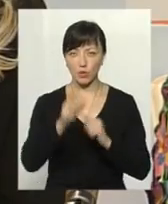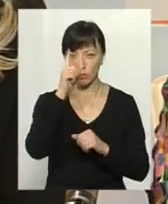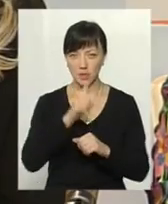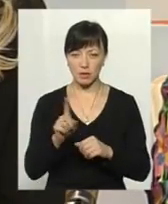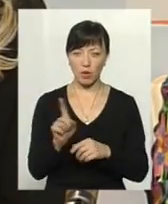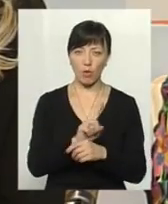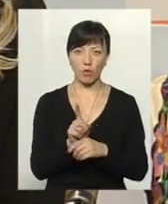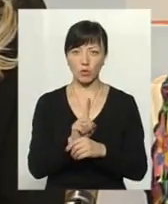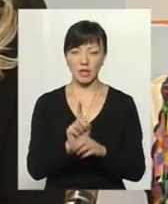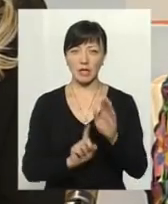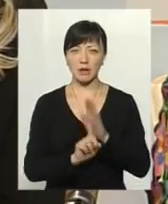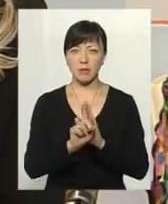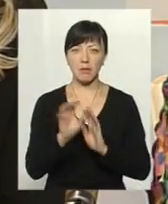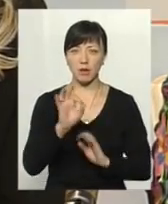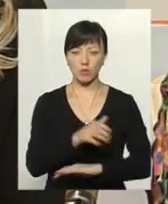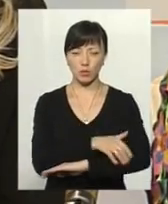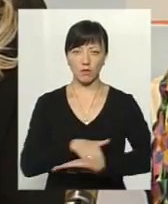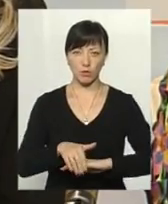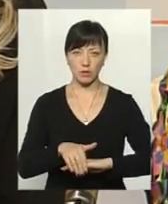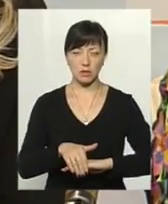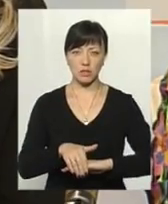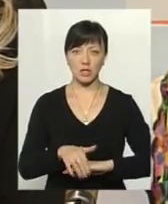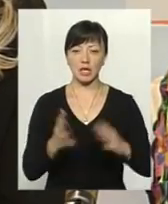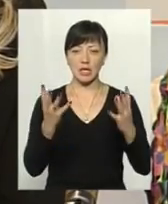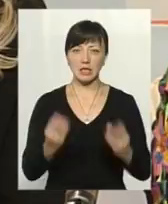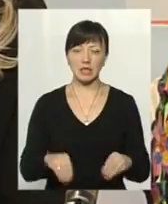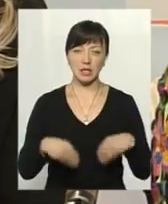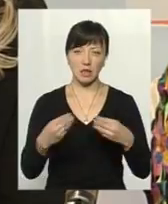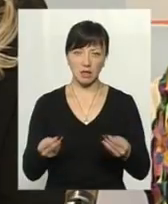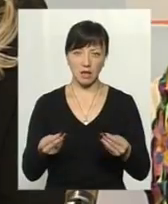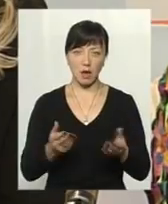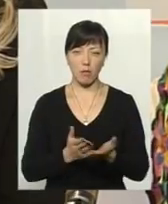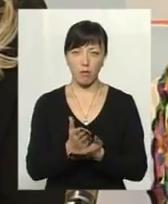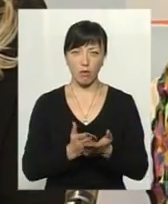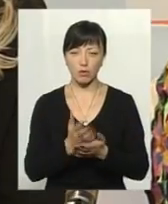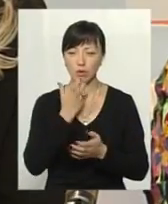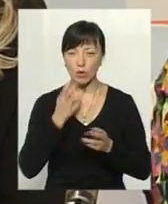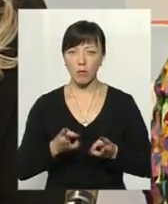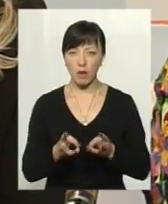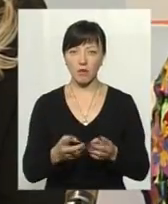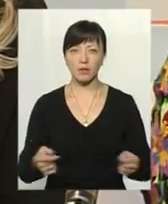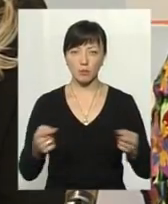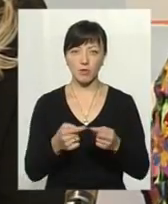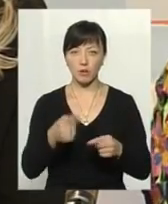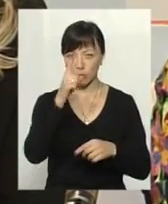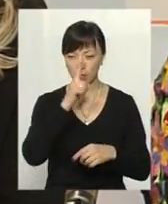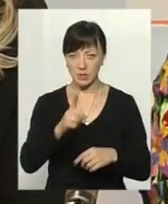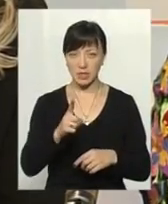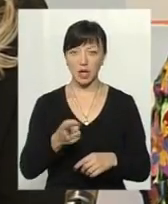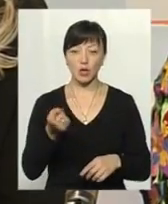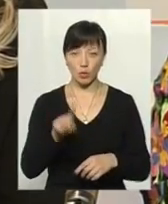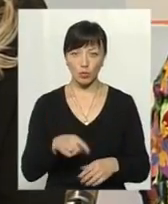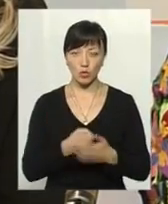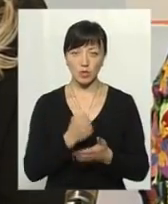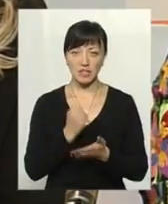коригується на температуру зовнішнього повітря та дні надання послуги з опалення в відповідному місяці. Тому